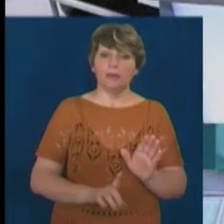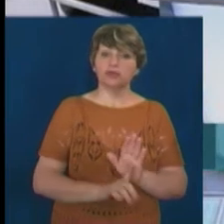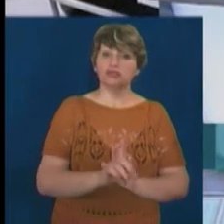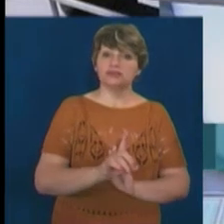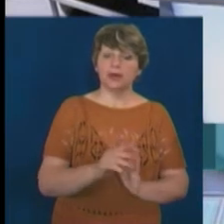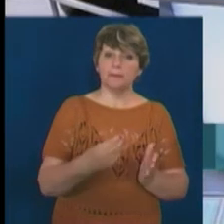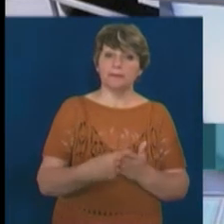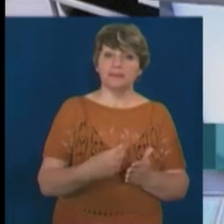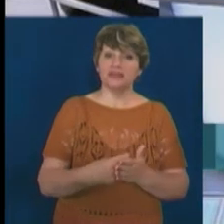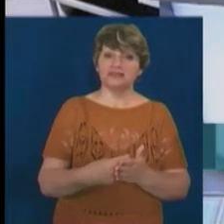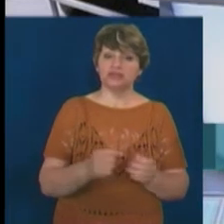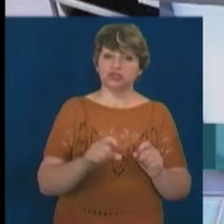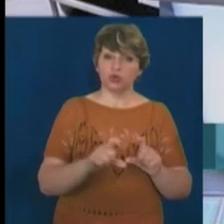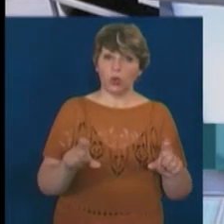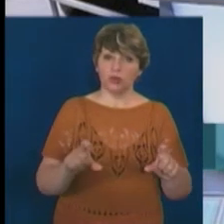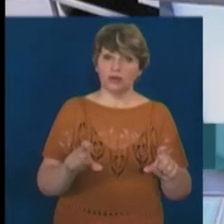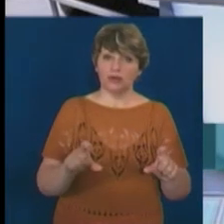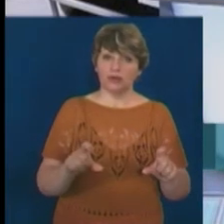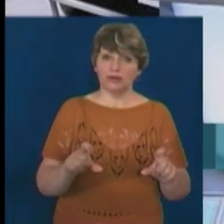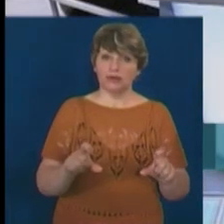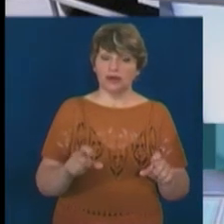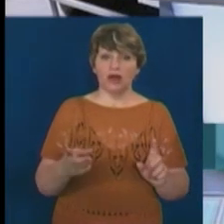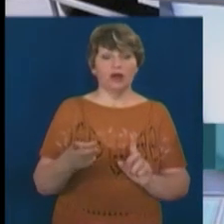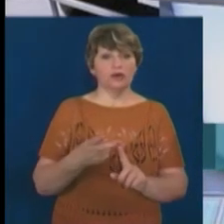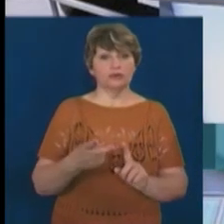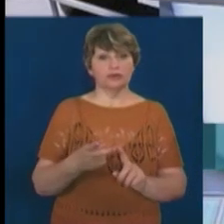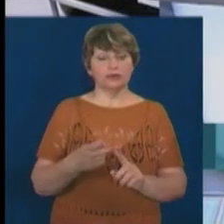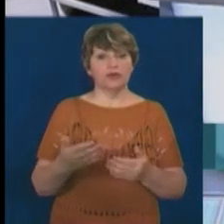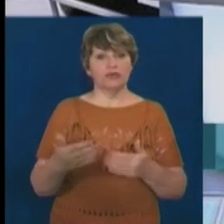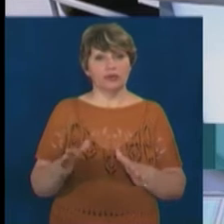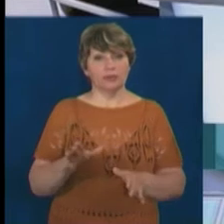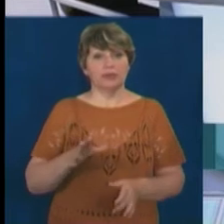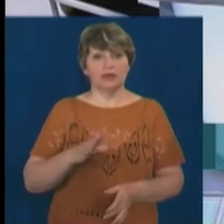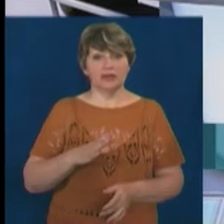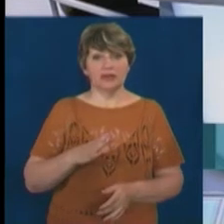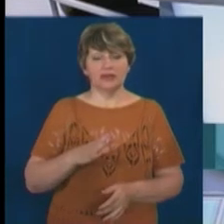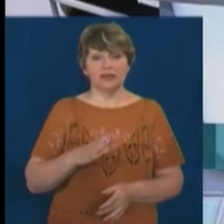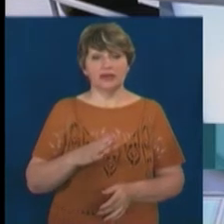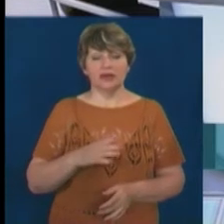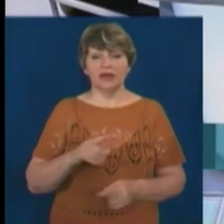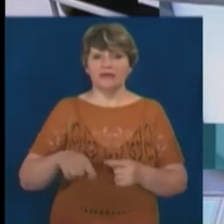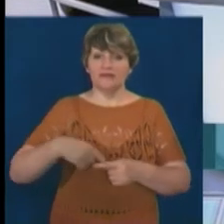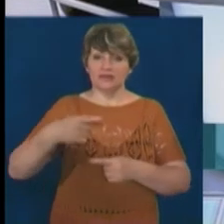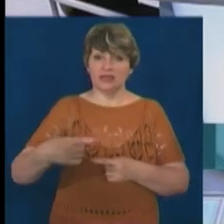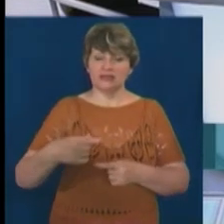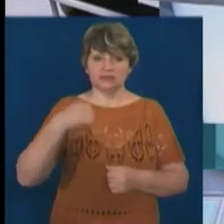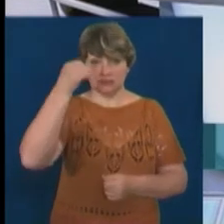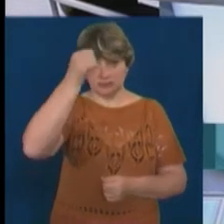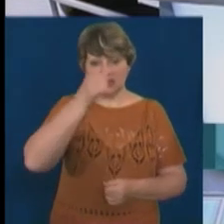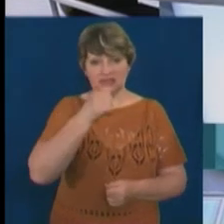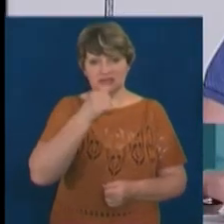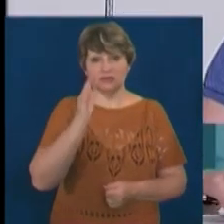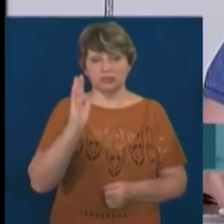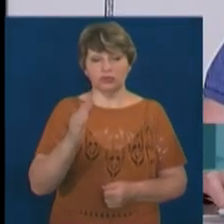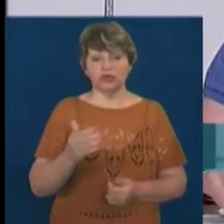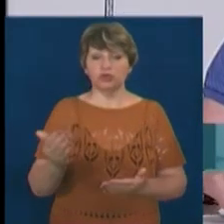бізнес-школа. Вчора був випуск другого набору. В кінці наступного місця планується наступний